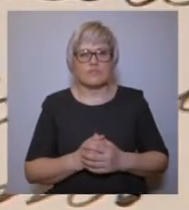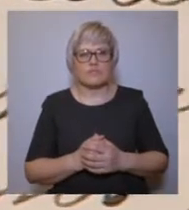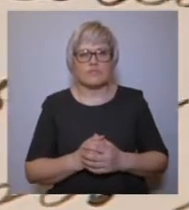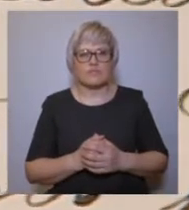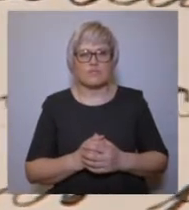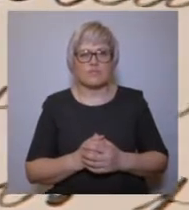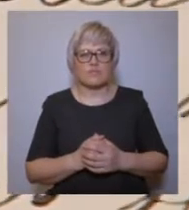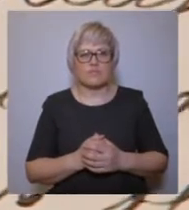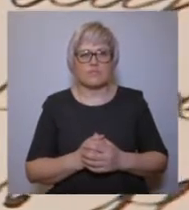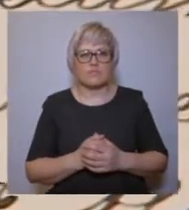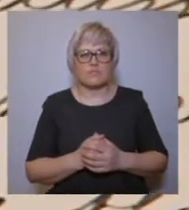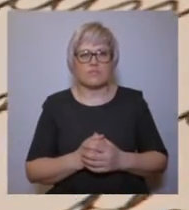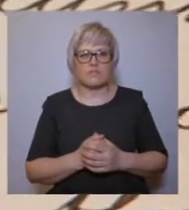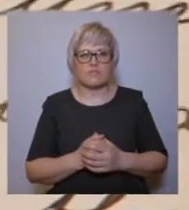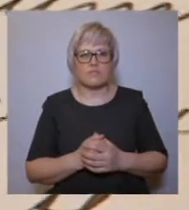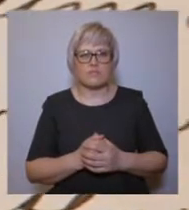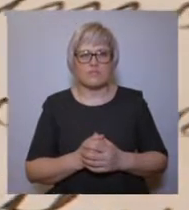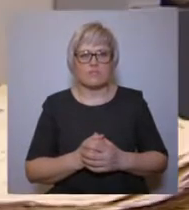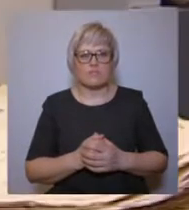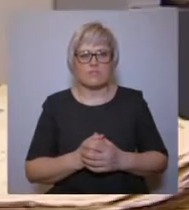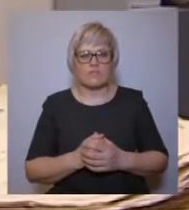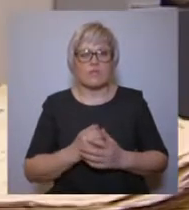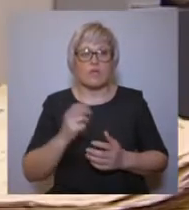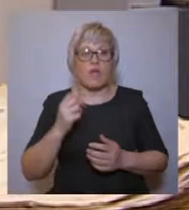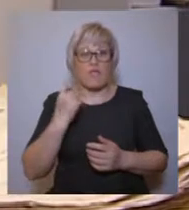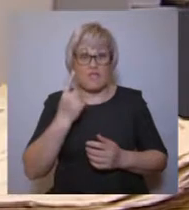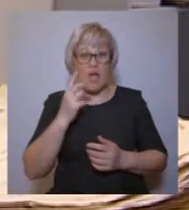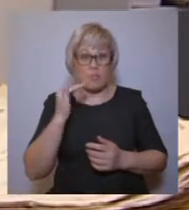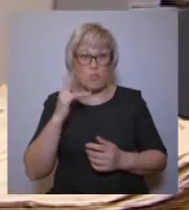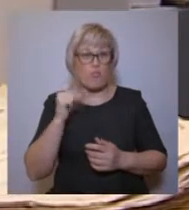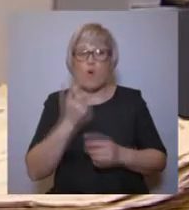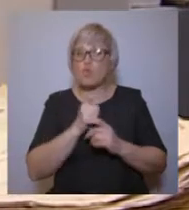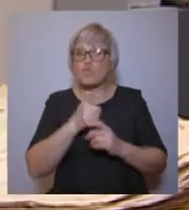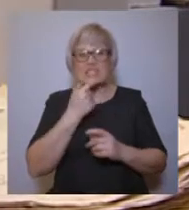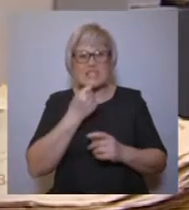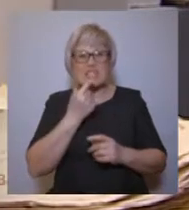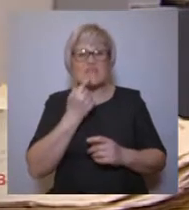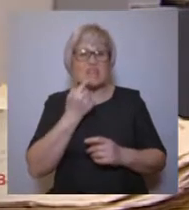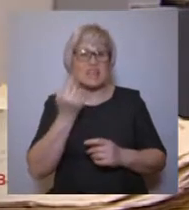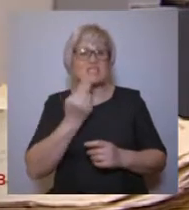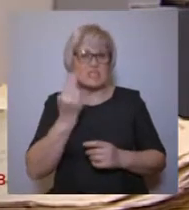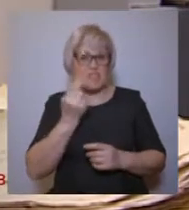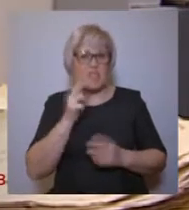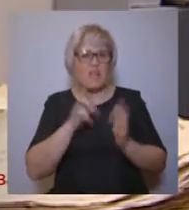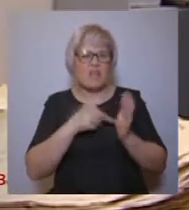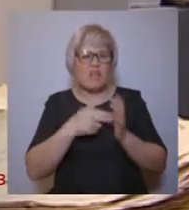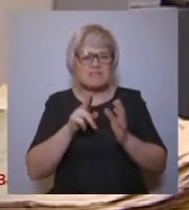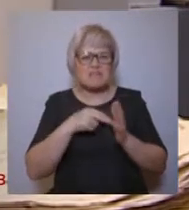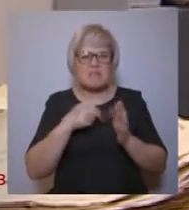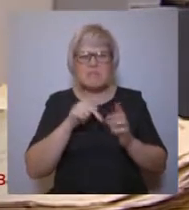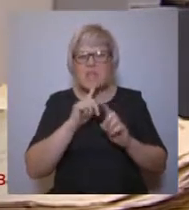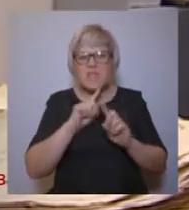рабом Божиим Никитиным. К особенностям внешнего облика этой грамоты относится первая заглавная буква, которая называется